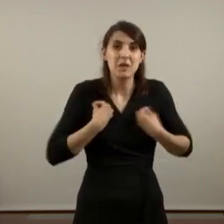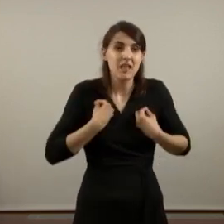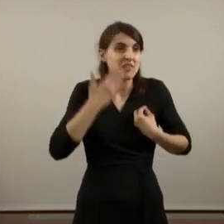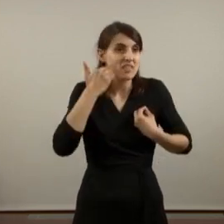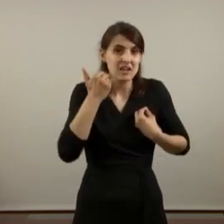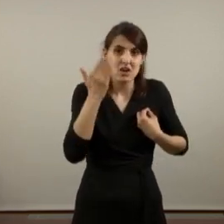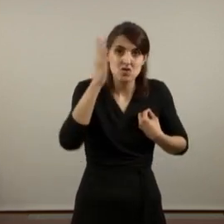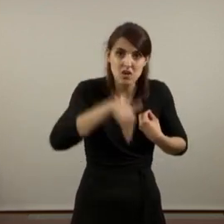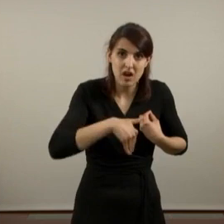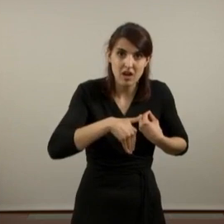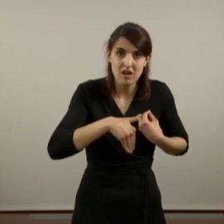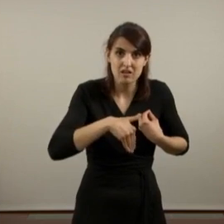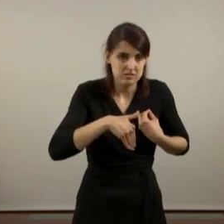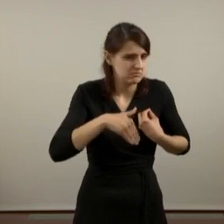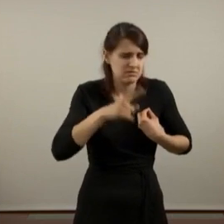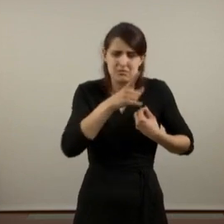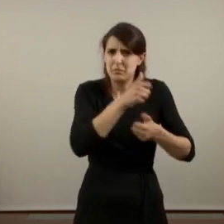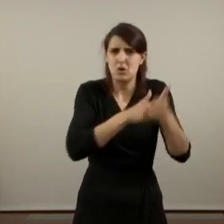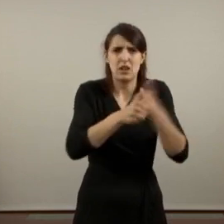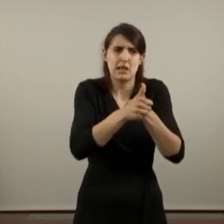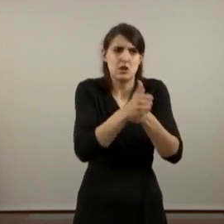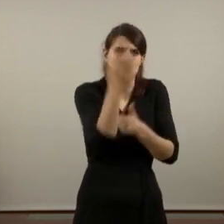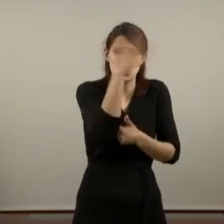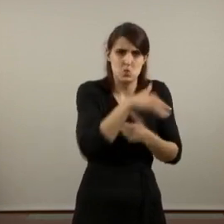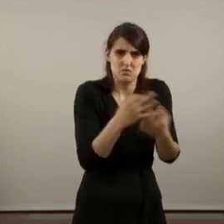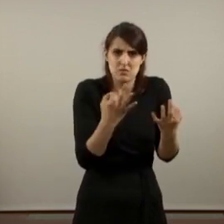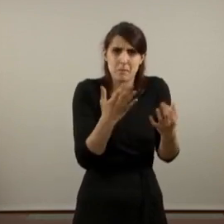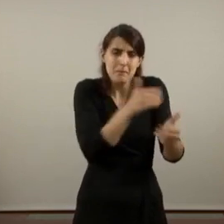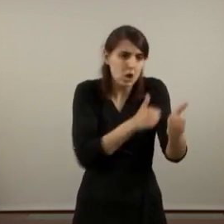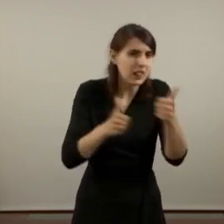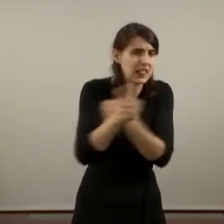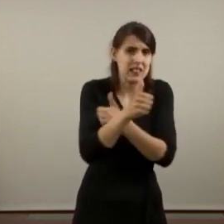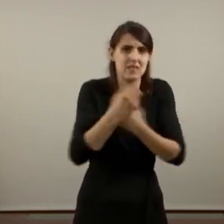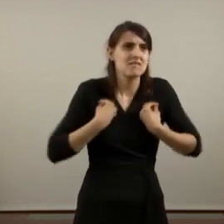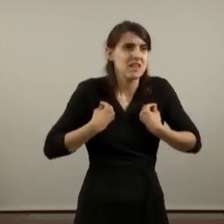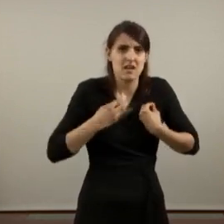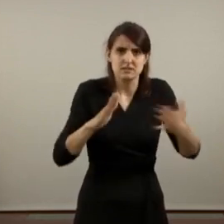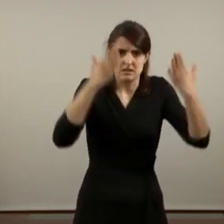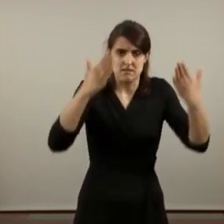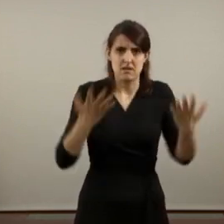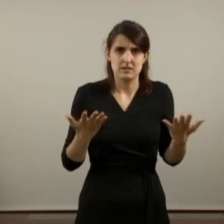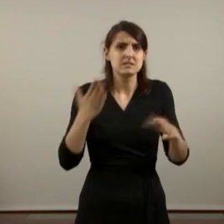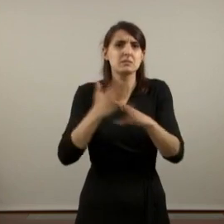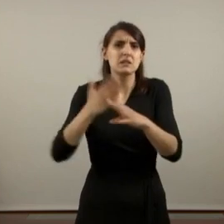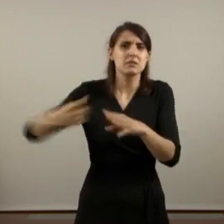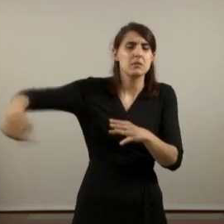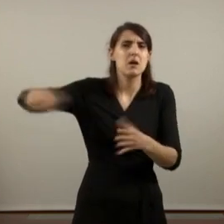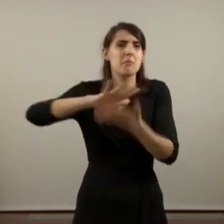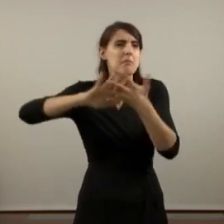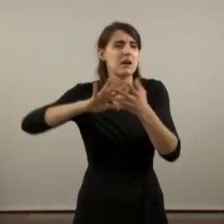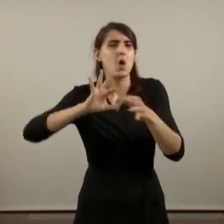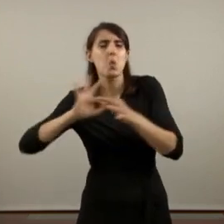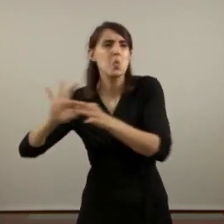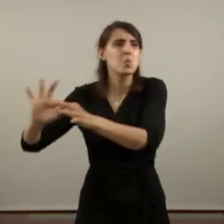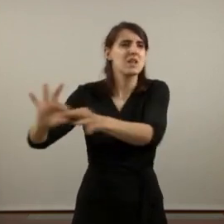ha de restar en segon pla. Per tot arreu sentim la crida a la unitat. No acabem d'entendre què és el que